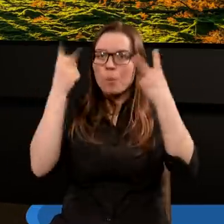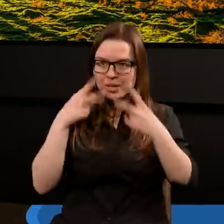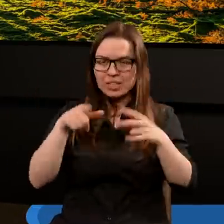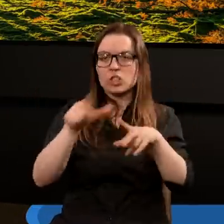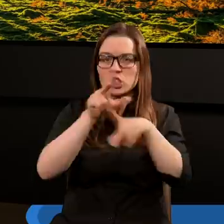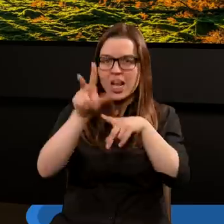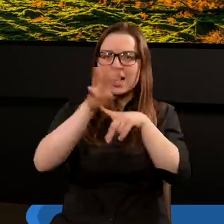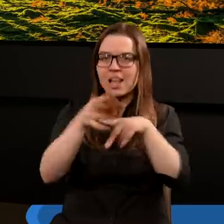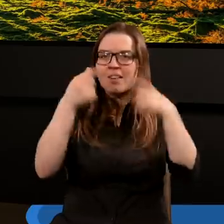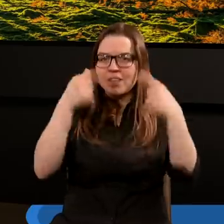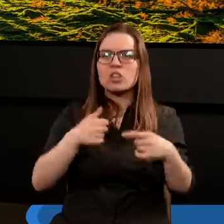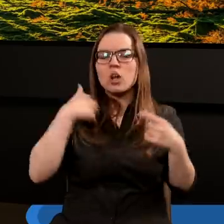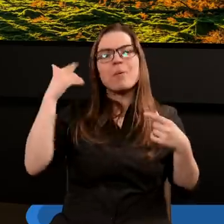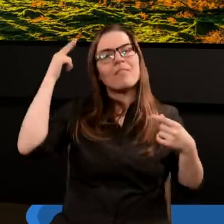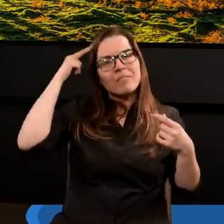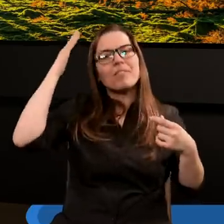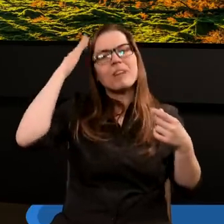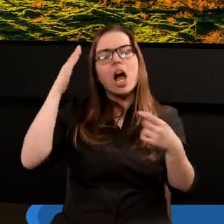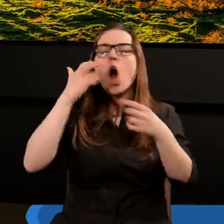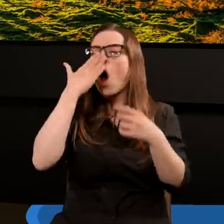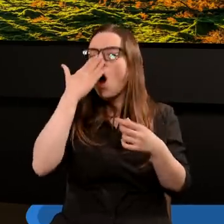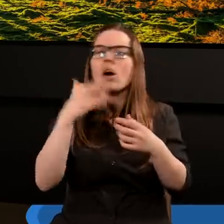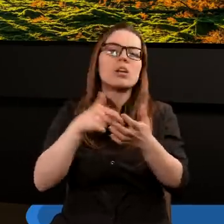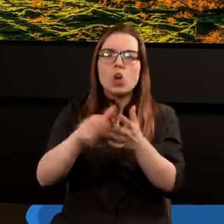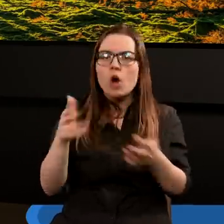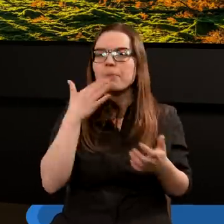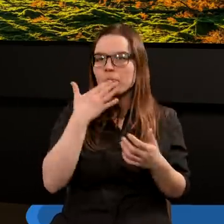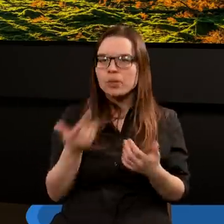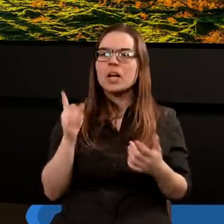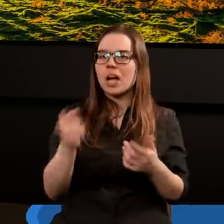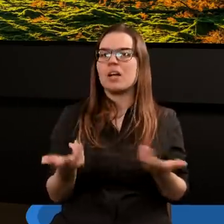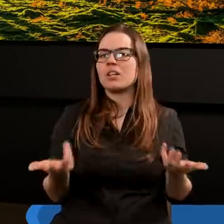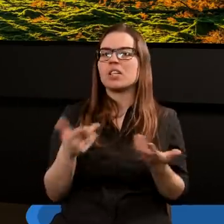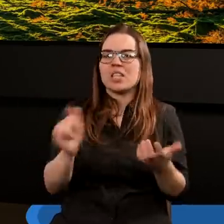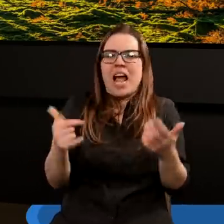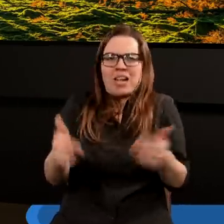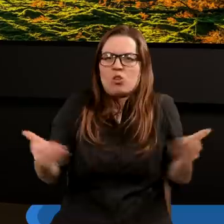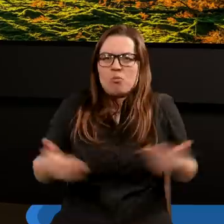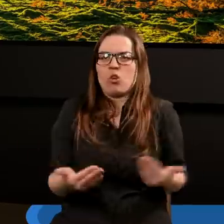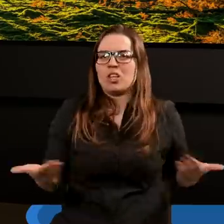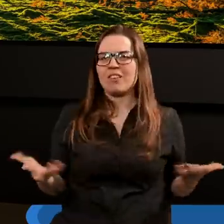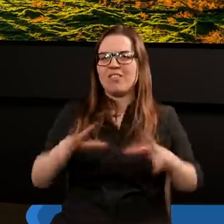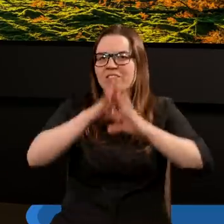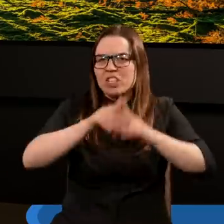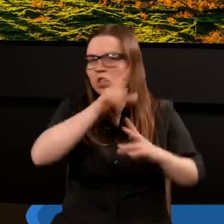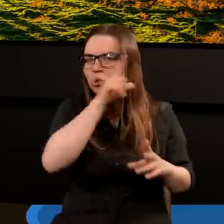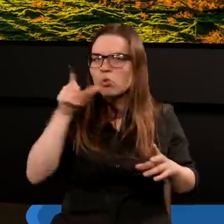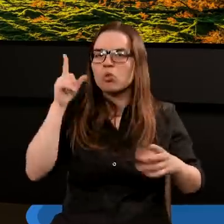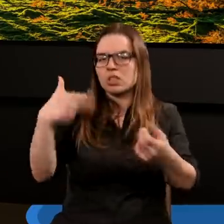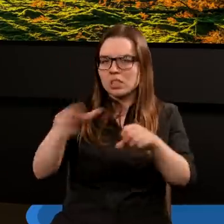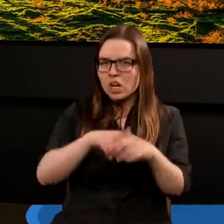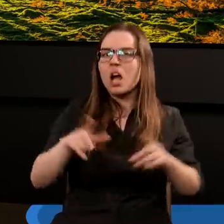trzynasty, czternasty werset, żebyśmy wiedzieli, o czym mówimy, ale też zastanawiające jest, jak to możliwe, że ci wszyscy ludzie, którzy